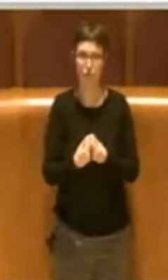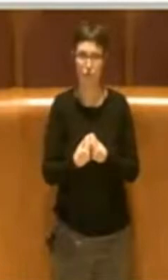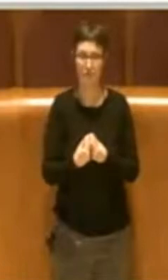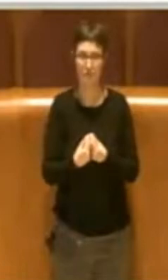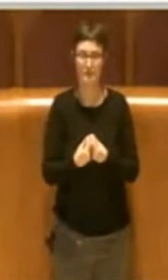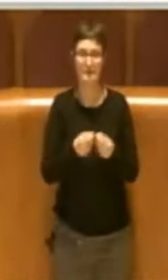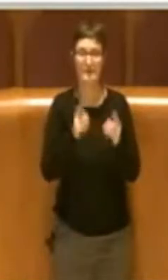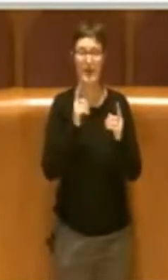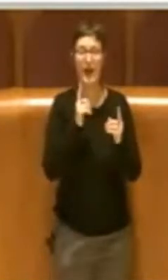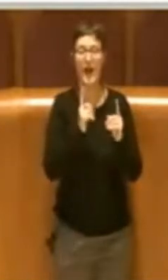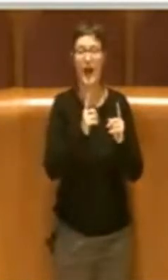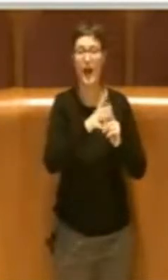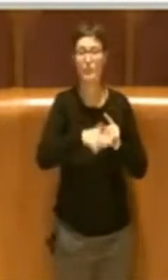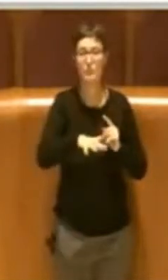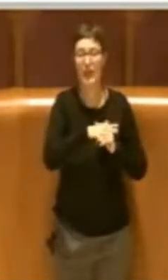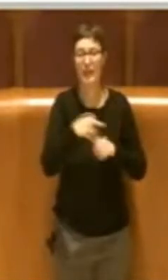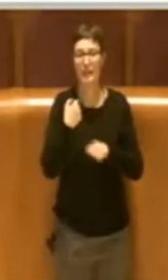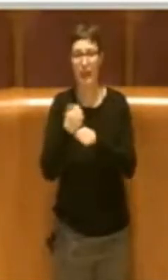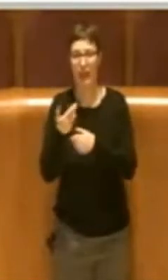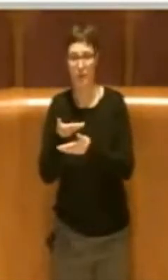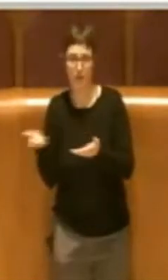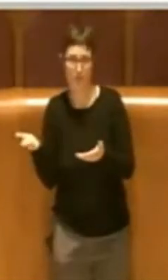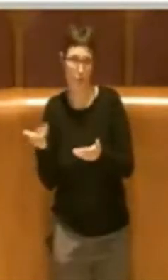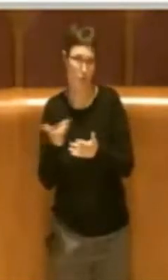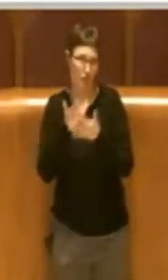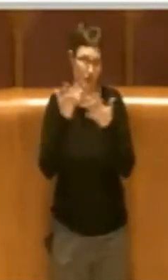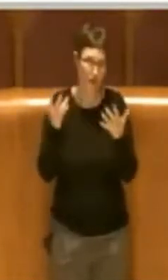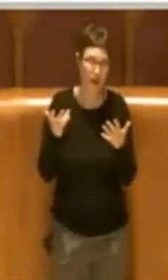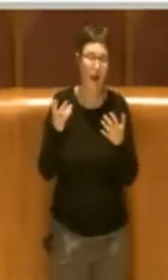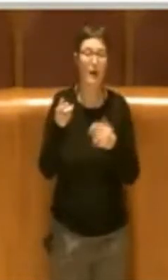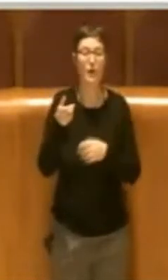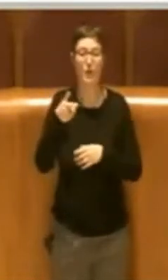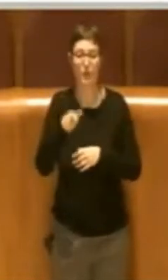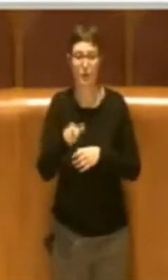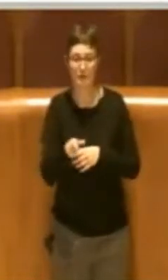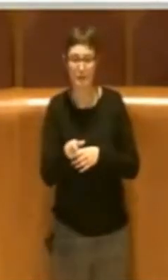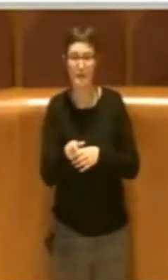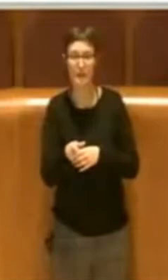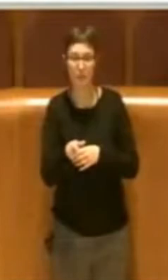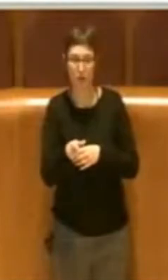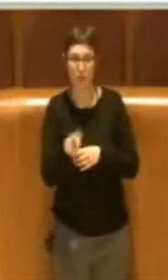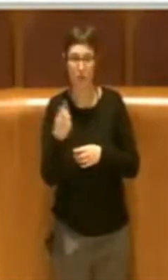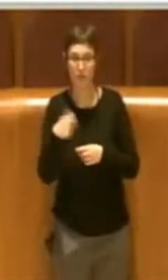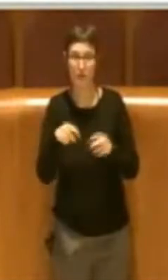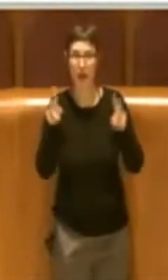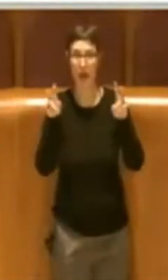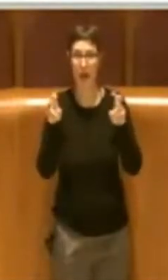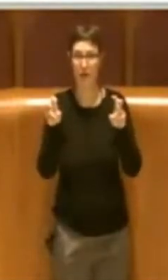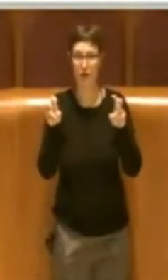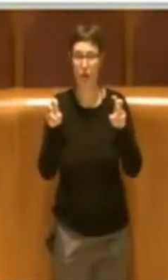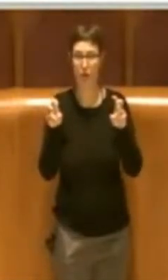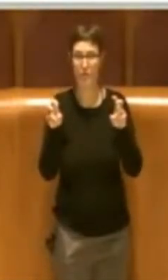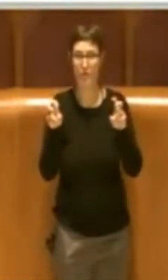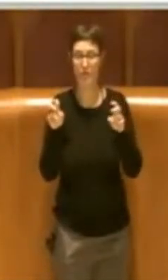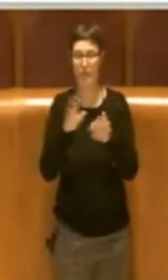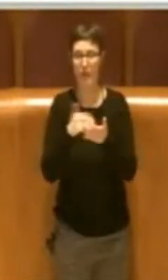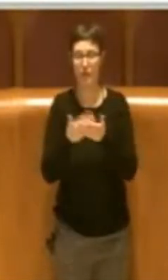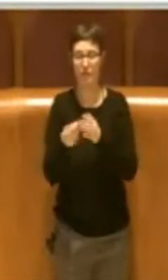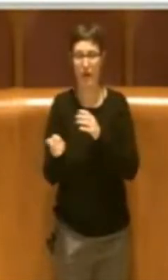lavori pubblici, chiaramente, perché è un argomento comune, l'argomento